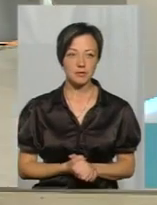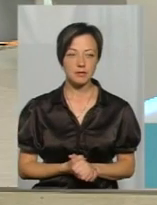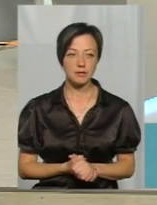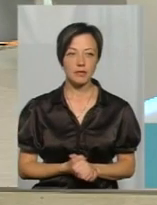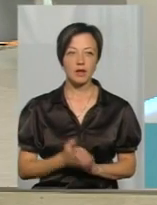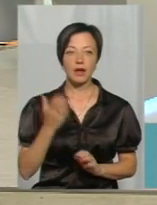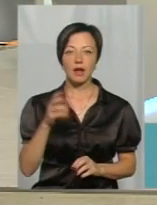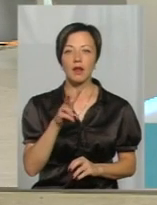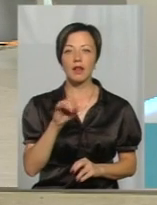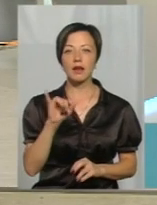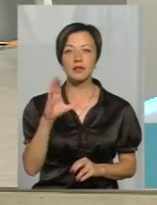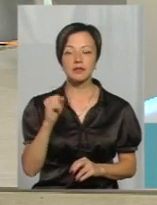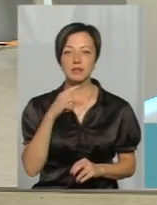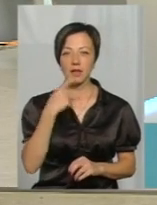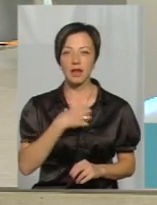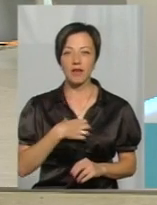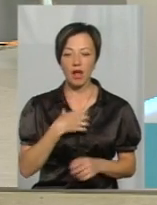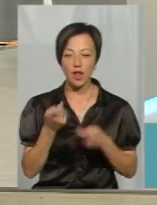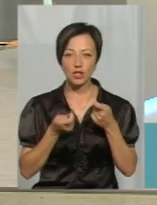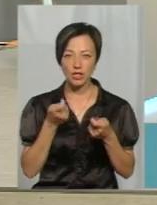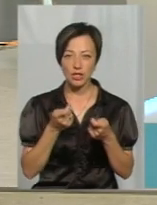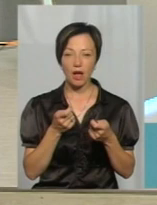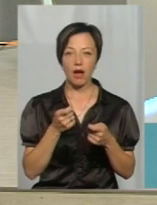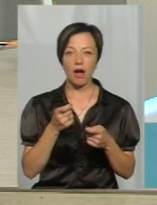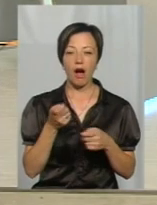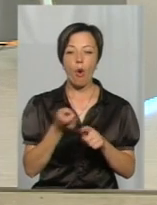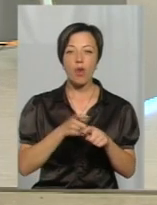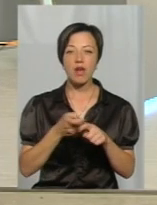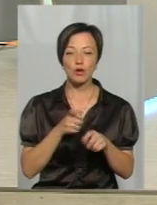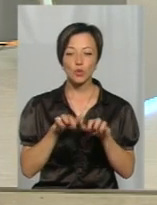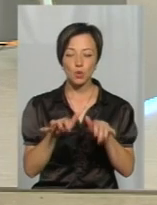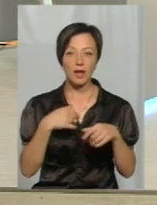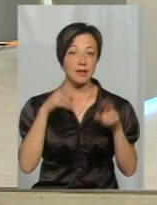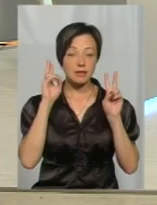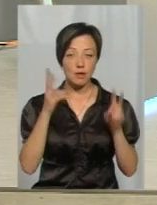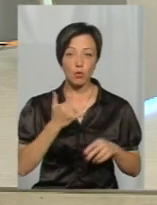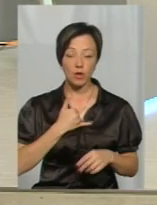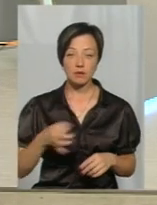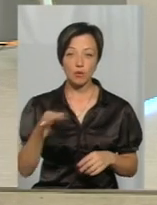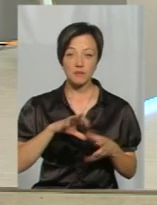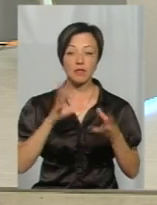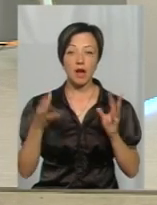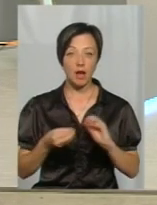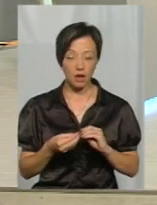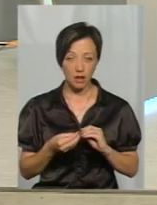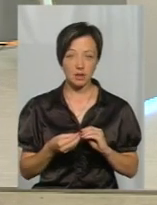Лариса, зауважила, що дуже актуально, що навіть лечинки колорадського жука може знищуватися. Я не знаю, як в нас на Хмельниччині, але взагалі